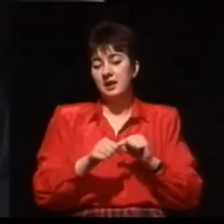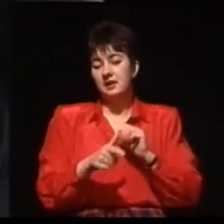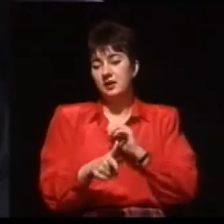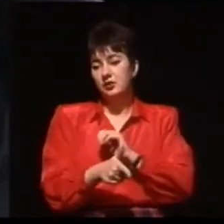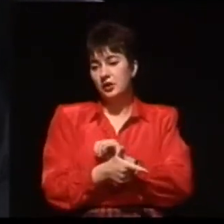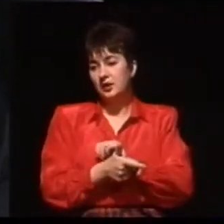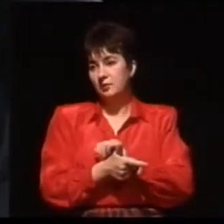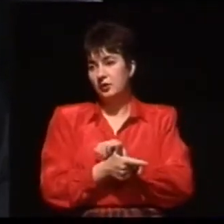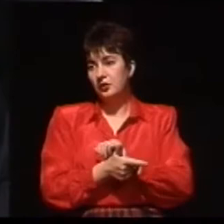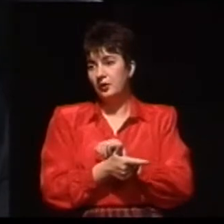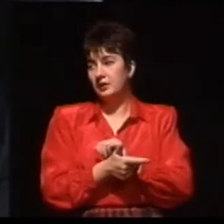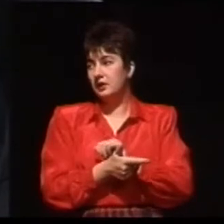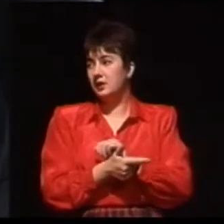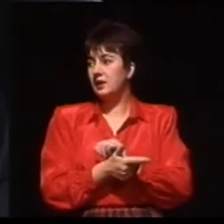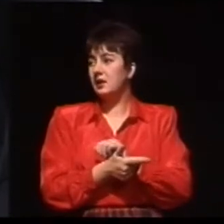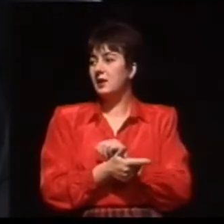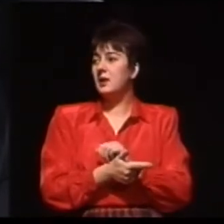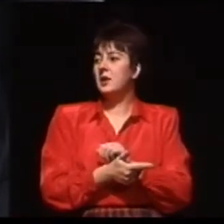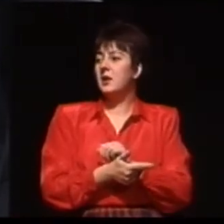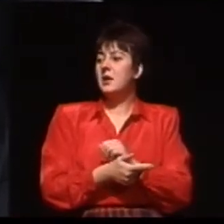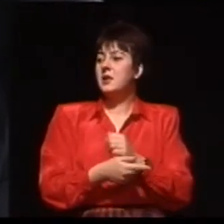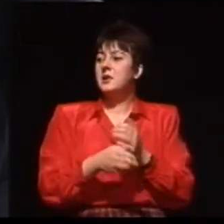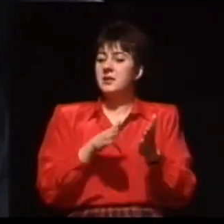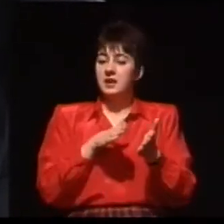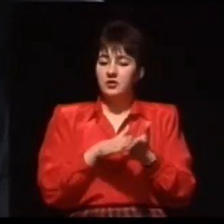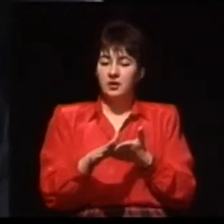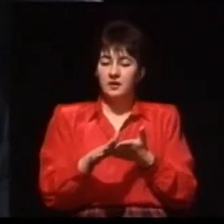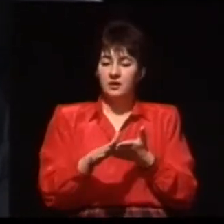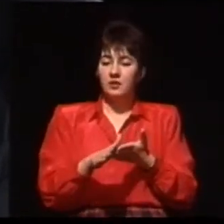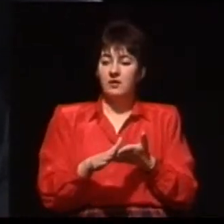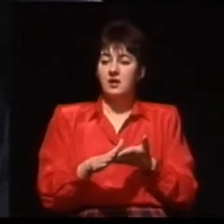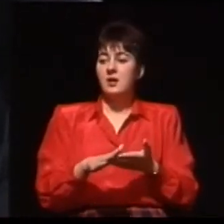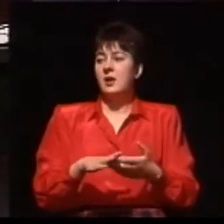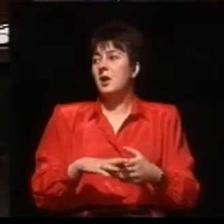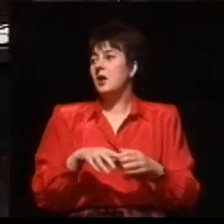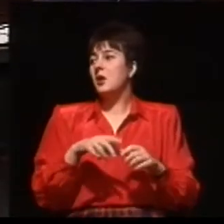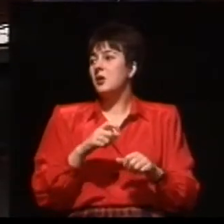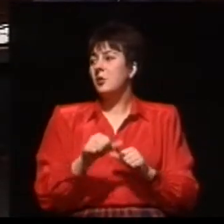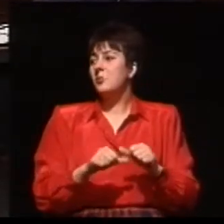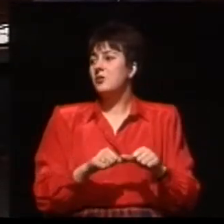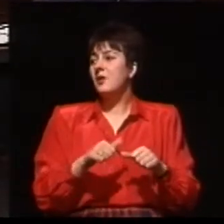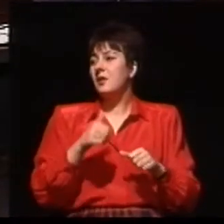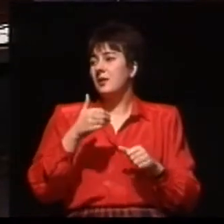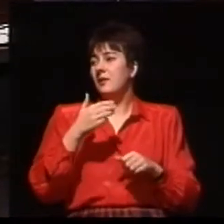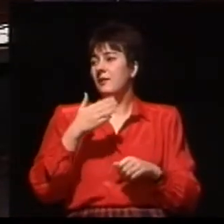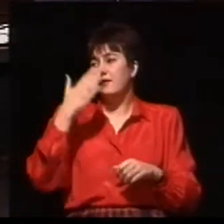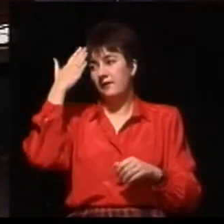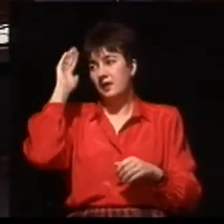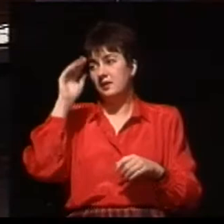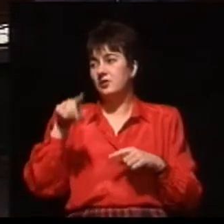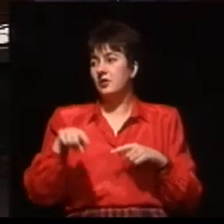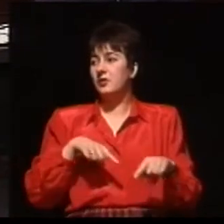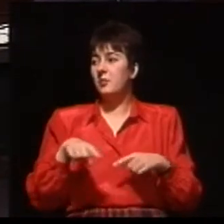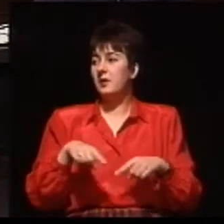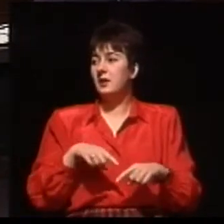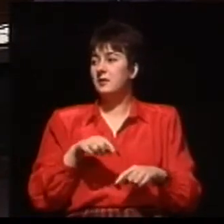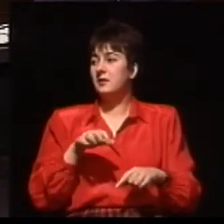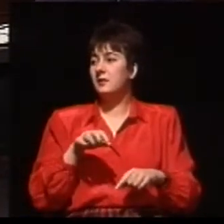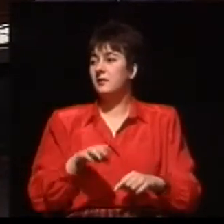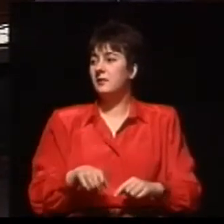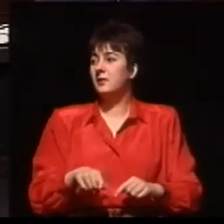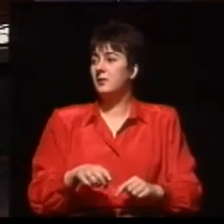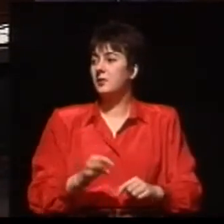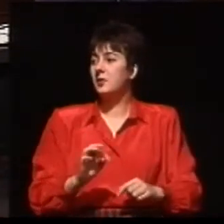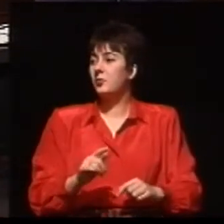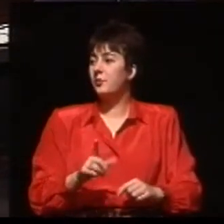produkować implant ślimakowy i wszczepiać go osobom niesłyszącym. Wrócimy jeszcze do tematu. Oddajemy głos telewidzowi. Prosimy bardzo.